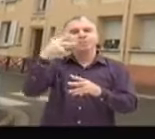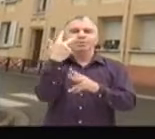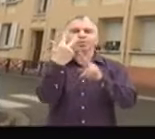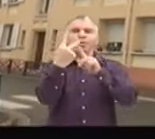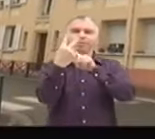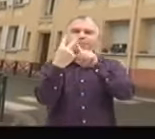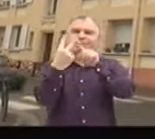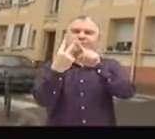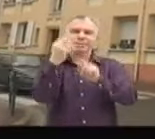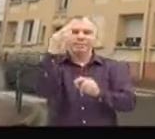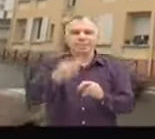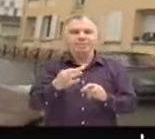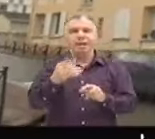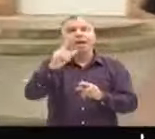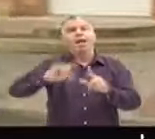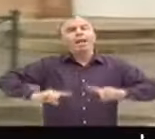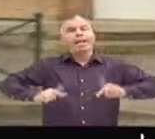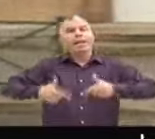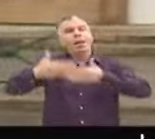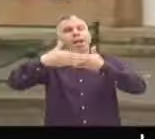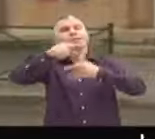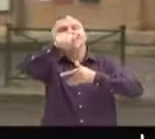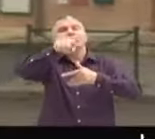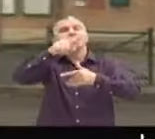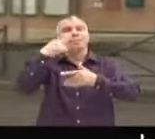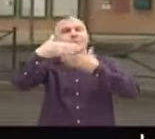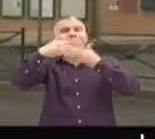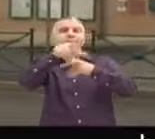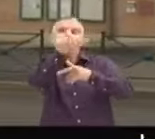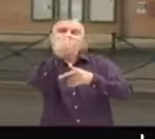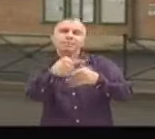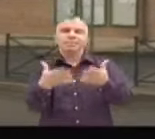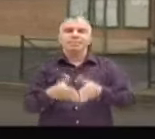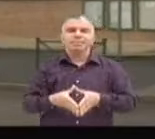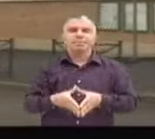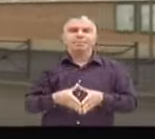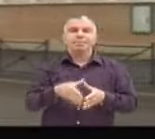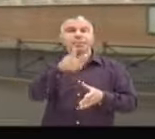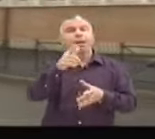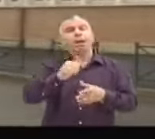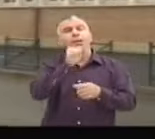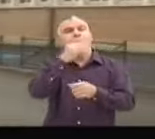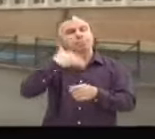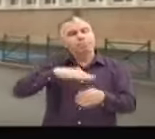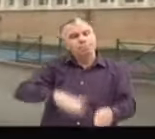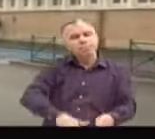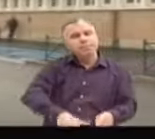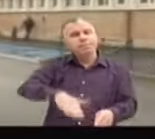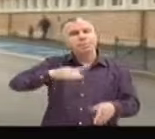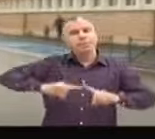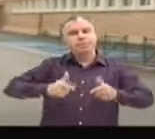deuxième étage. Ensuite vous avez mon école qui est juste là, où j'ai fait toute ma scolarité.